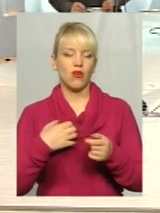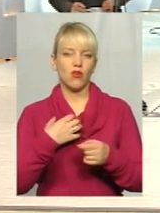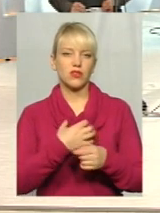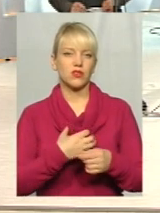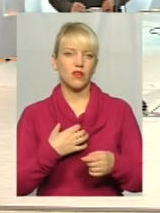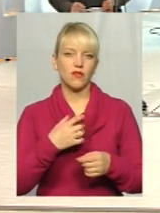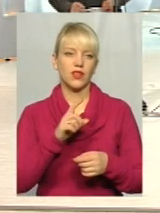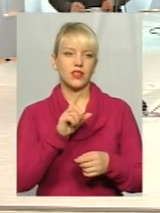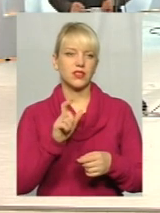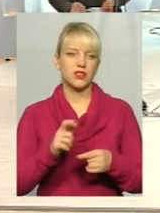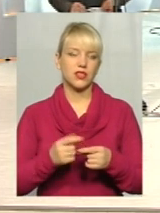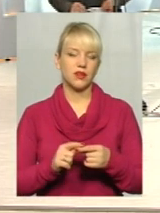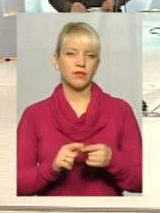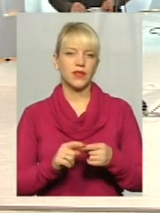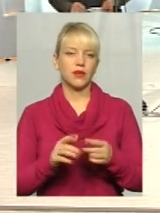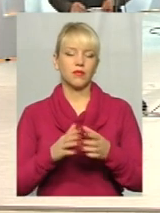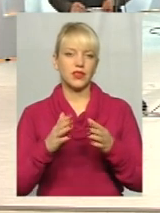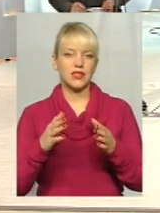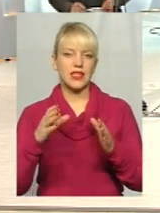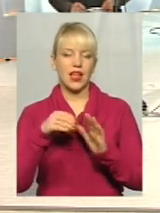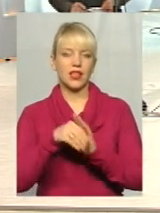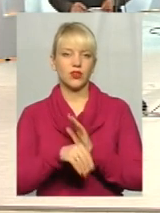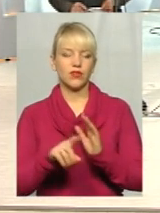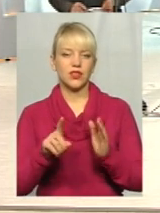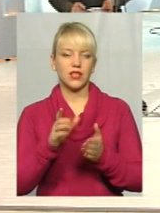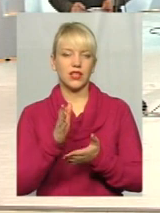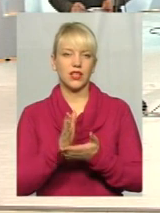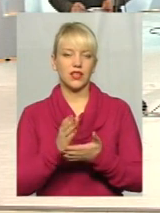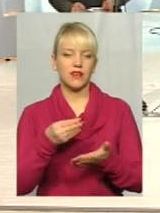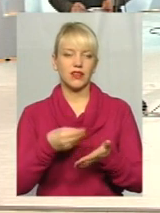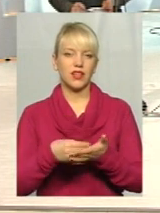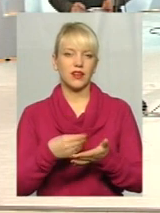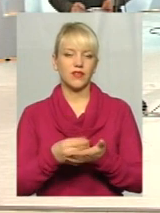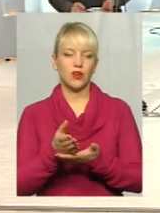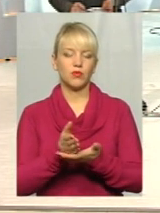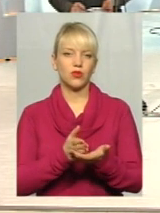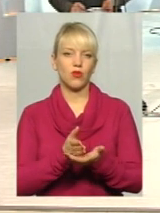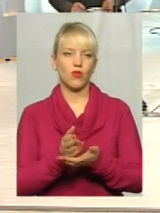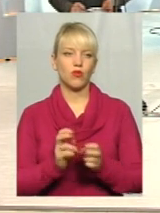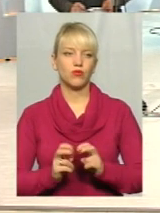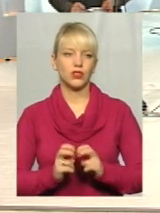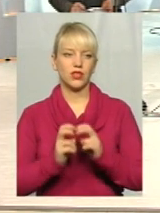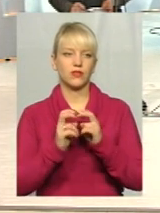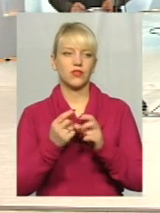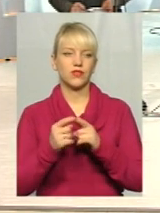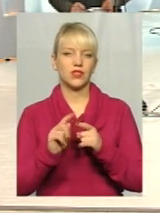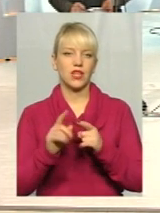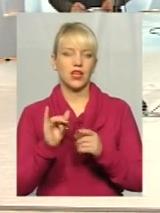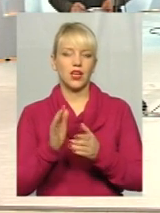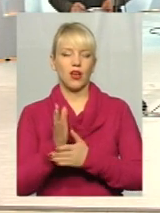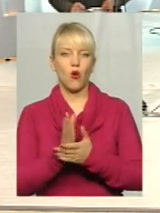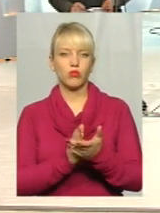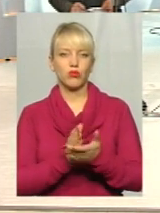найбільших складових, яка закладена в тариф на обслуговування ліфтів. Це і обслуговування, і